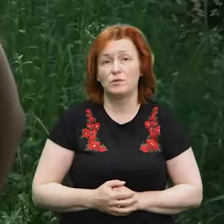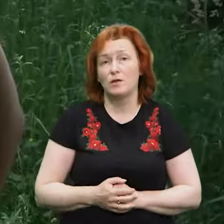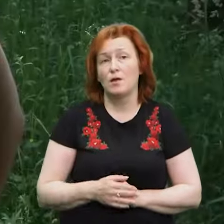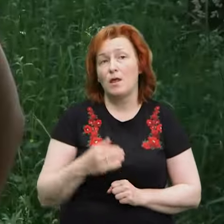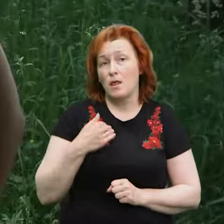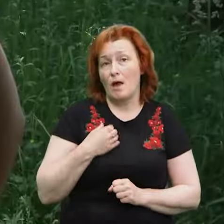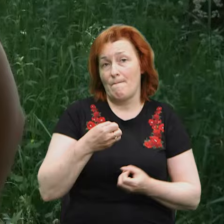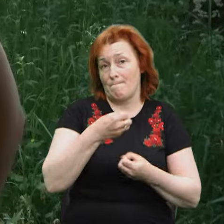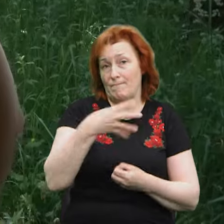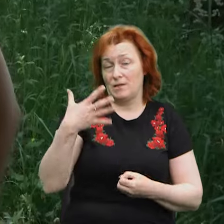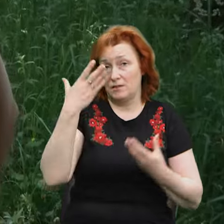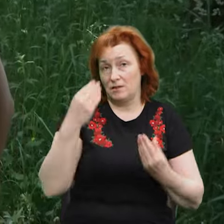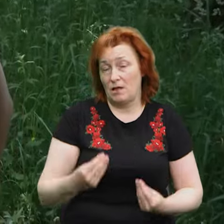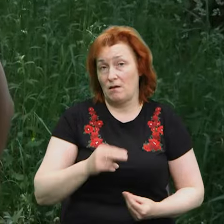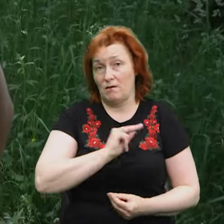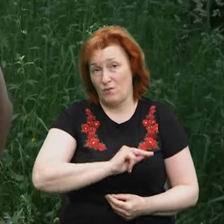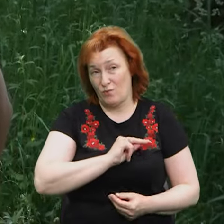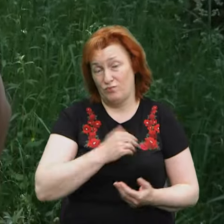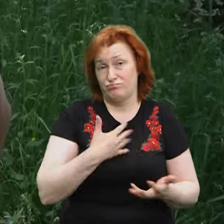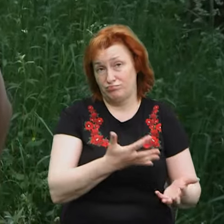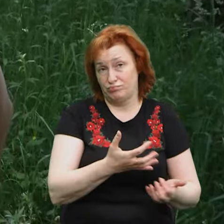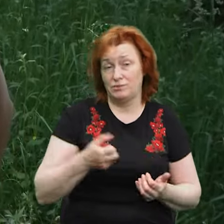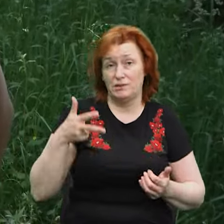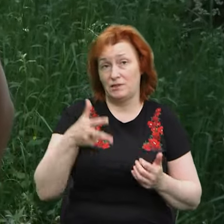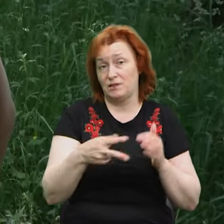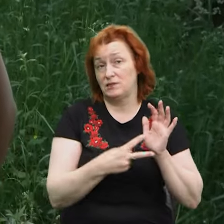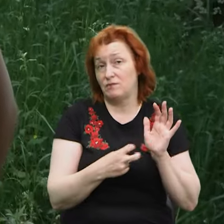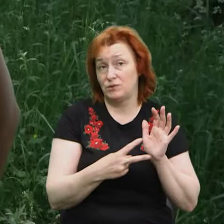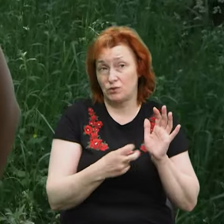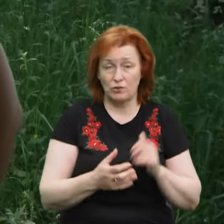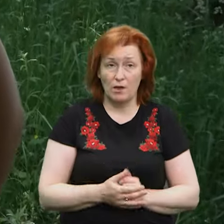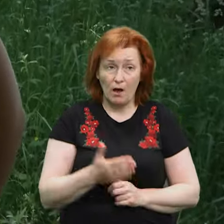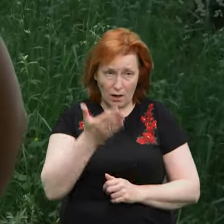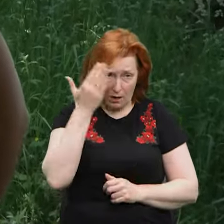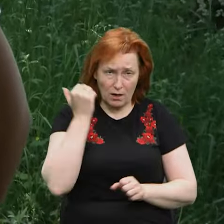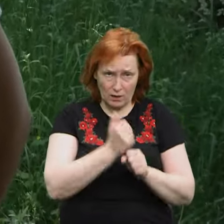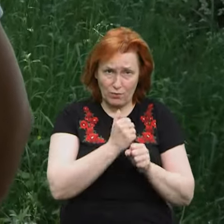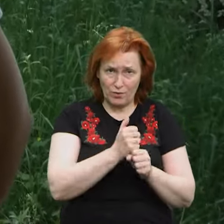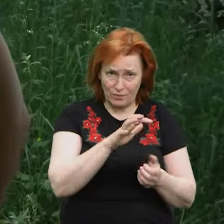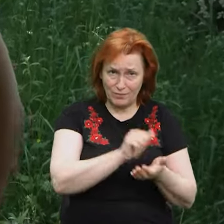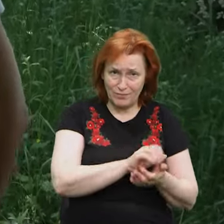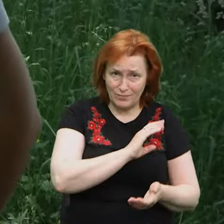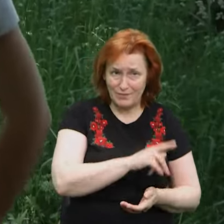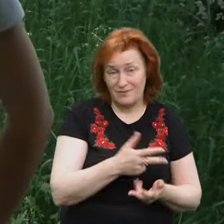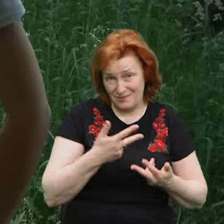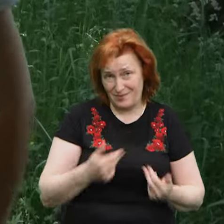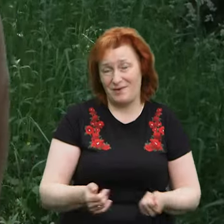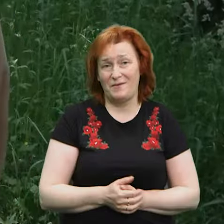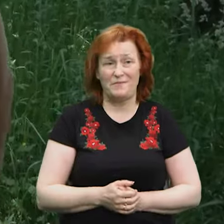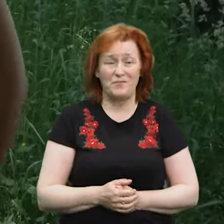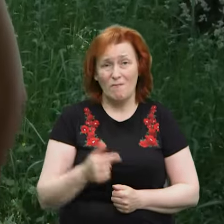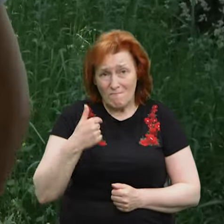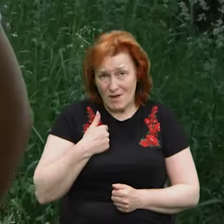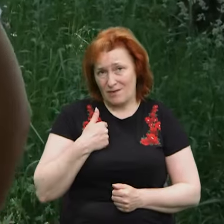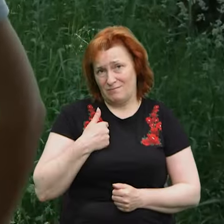по місяцю ми працюємо, це виходить 3700, десь так. А ви колись раніше такою роботою займалися? Займалися, звісно. Ми